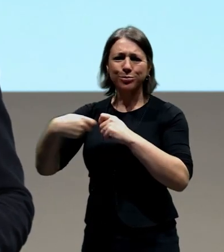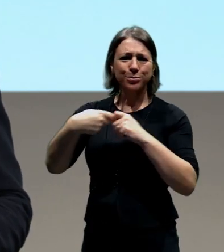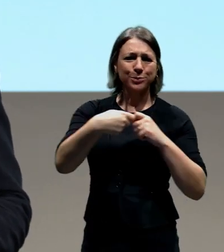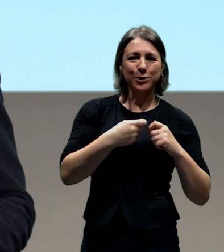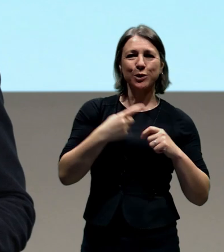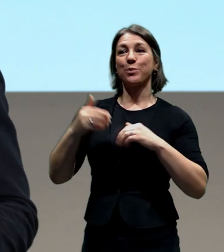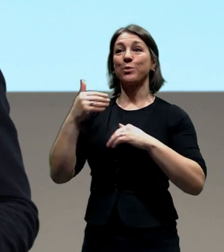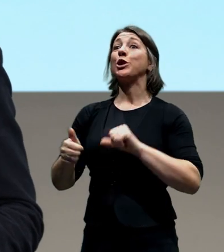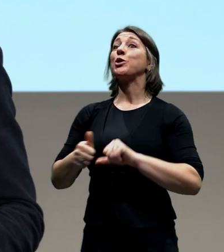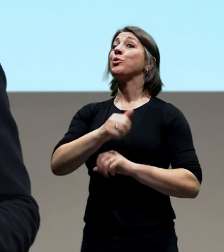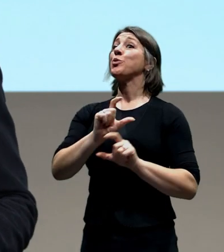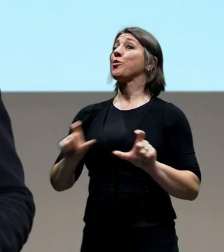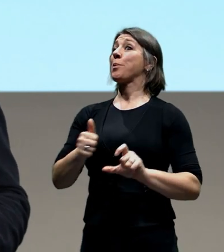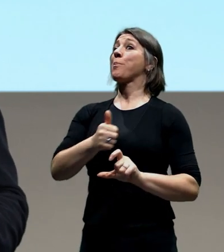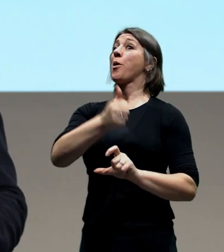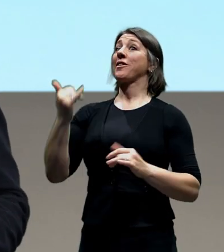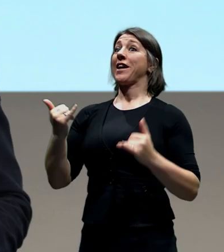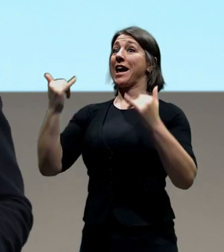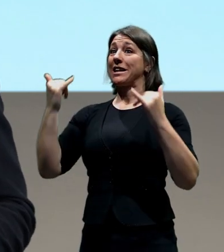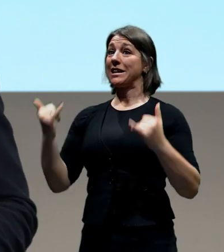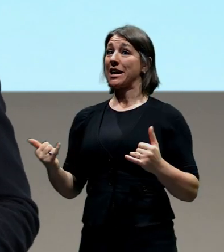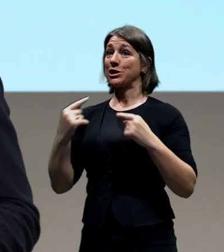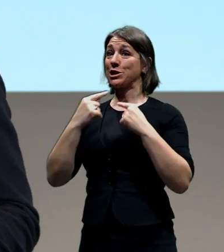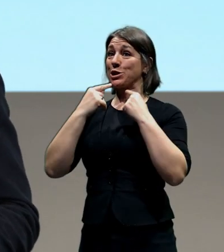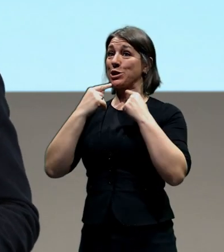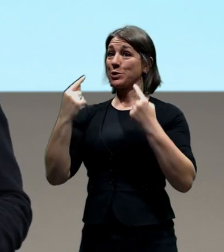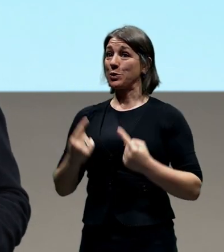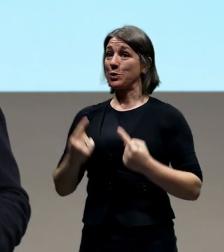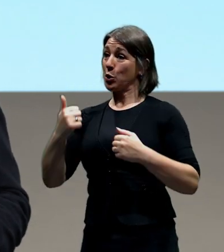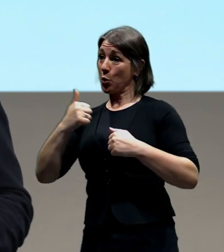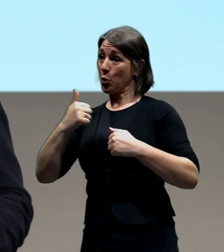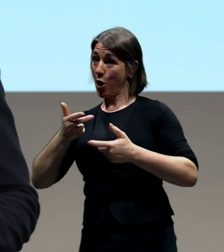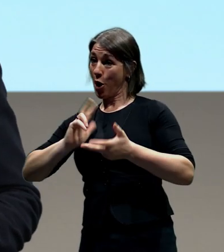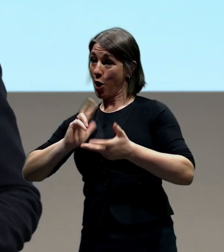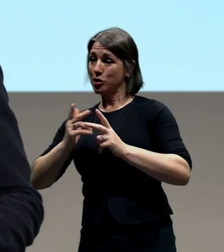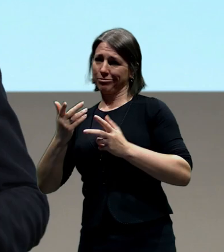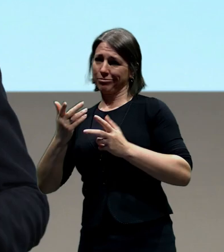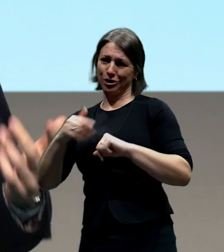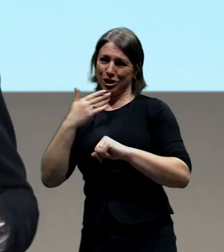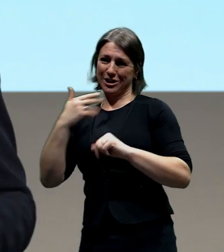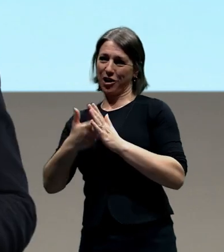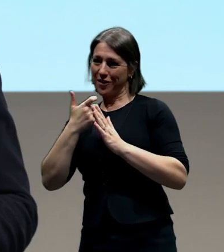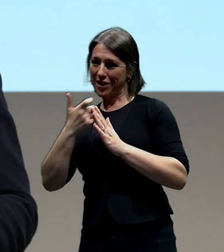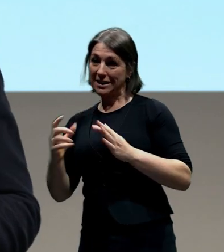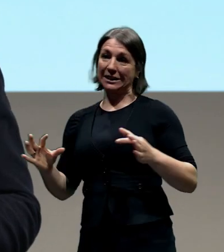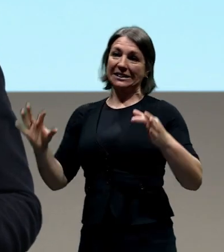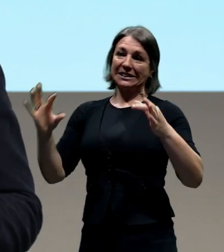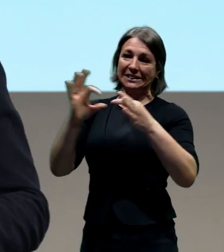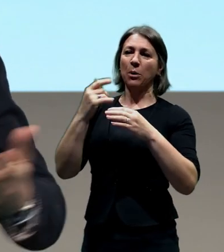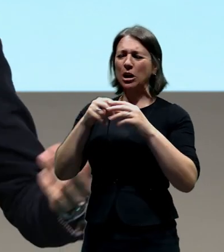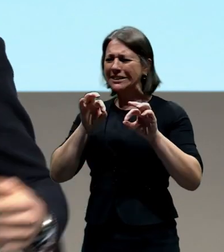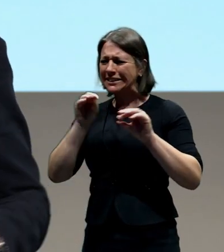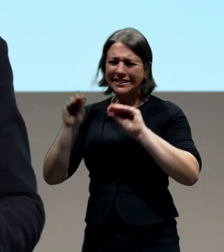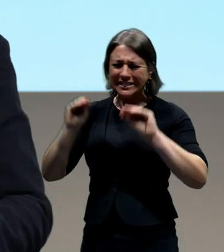totiž poprvé zkusili synchronizovat tady tlumočení do českého znakového jazyka, takže se nám to tady trošku protáhlo.